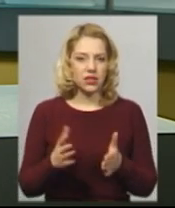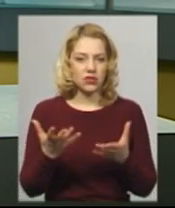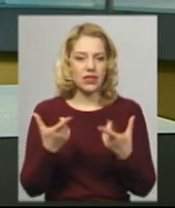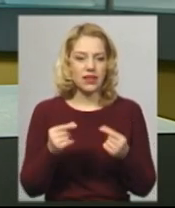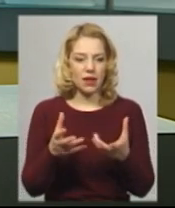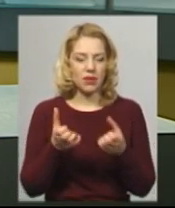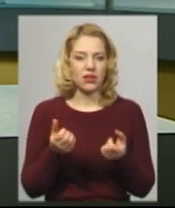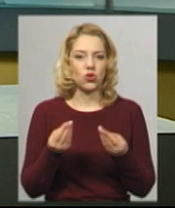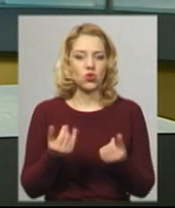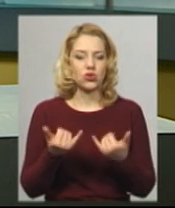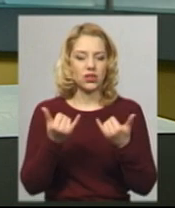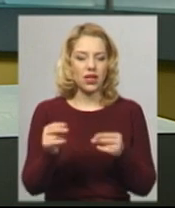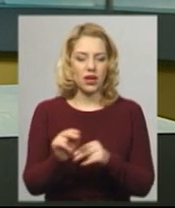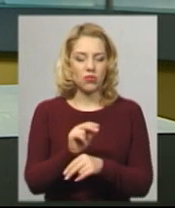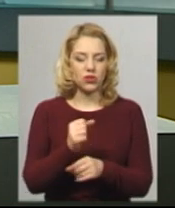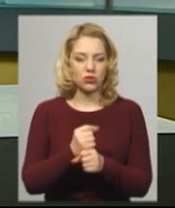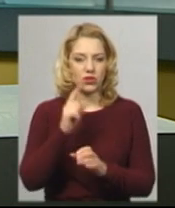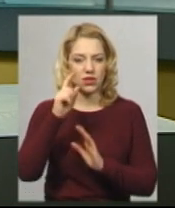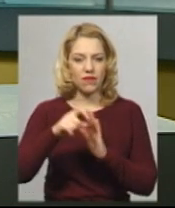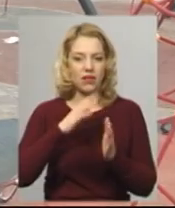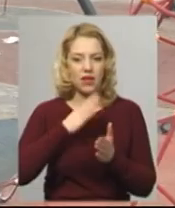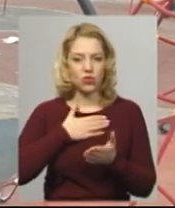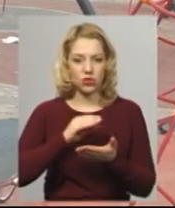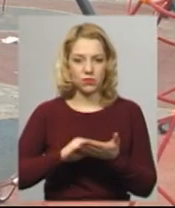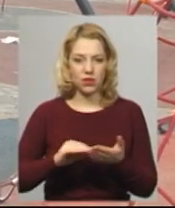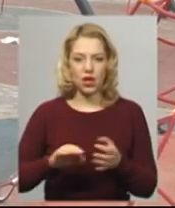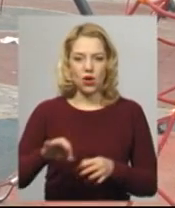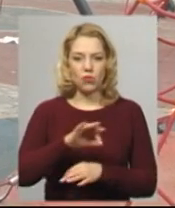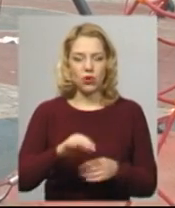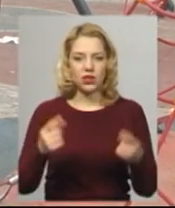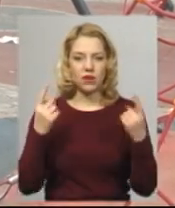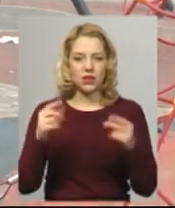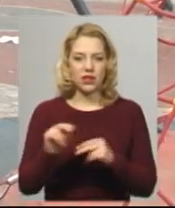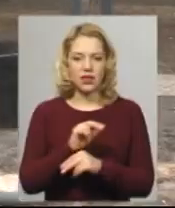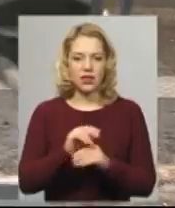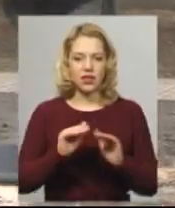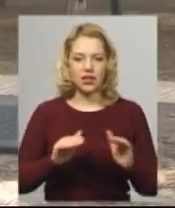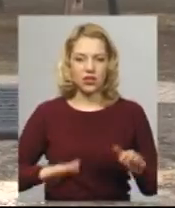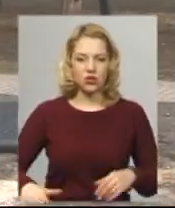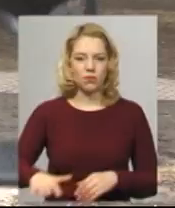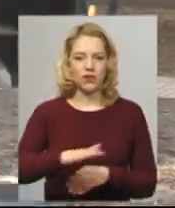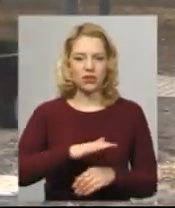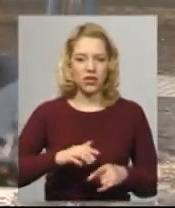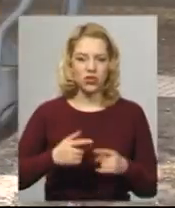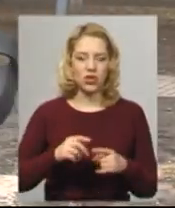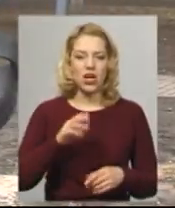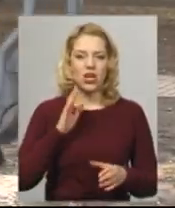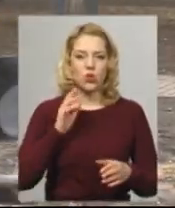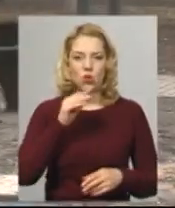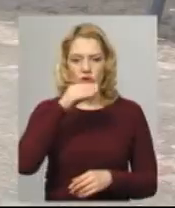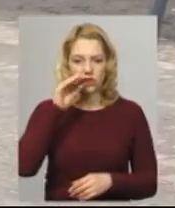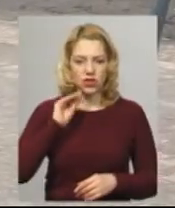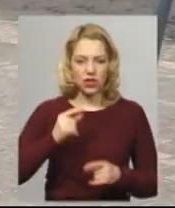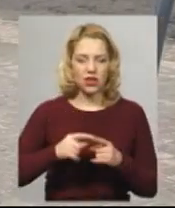ремонтних робіт, дізнавалася Леся Боровець. Проєкт на капітальний ремонт дитячого майданчика у парку імені Шевченка виготовили